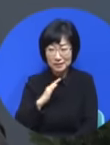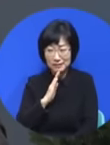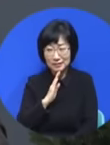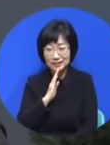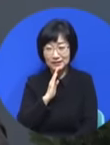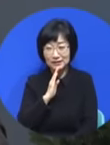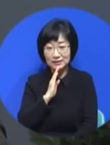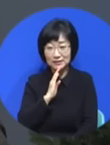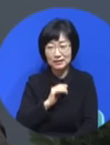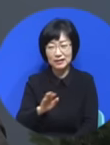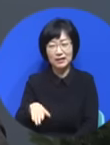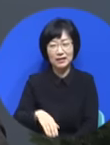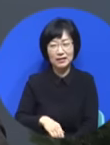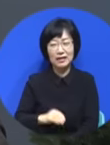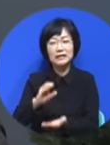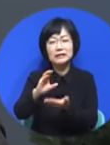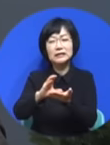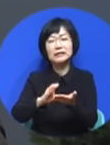그래서되면 끝이야.